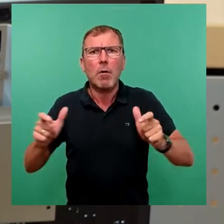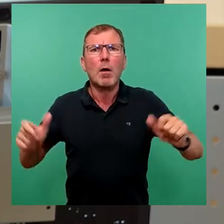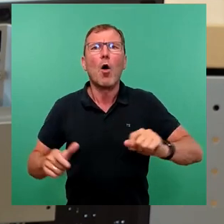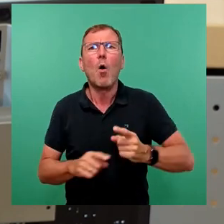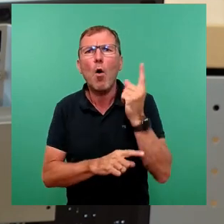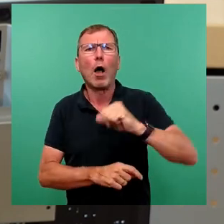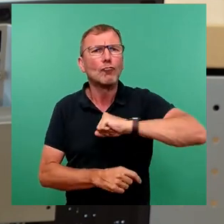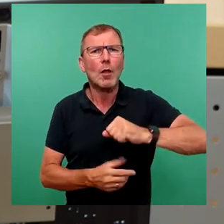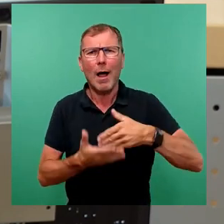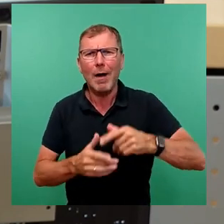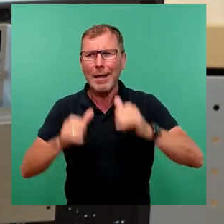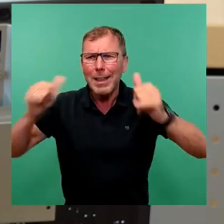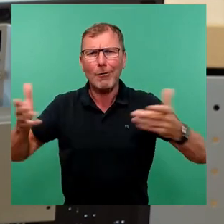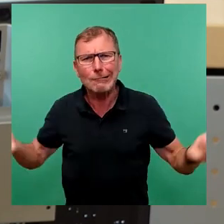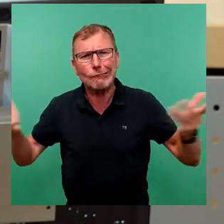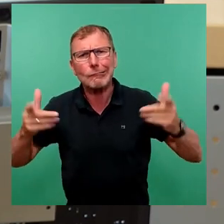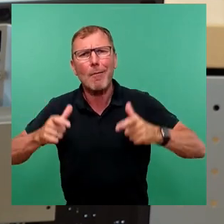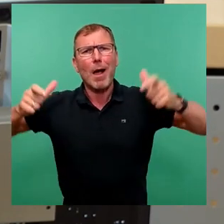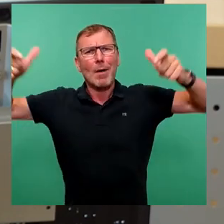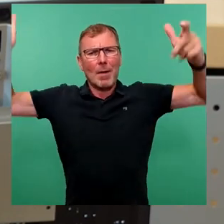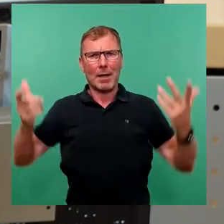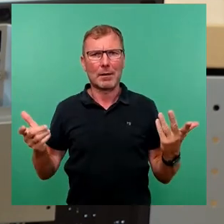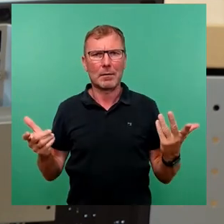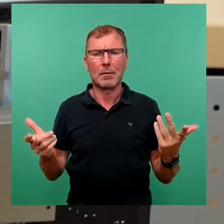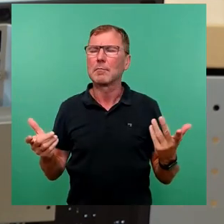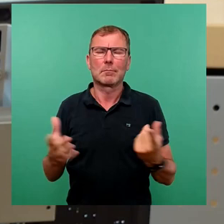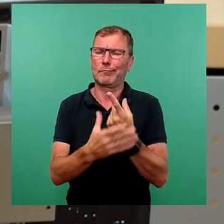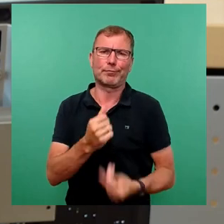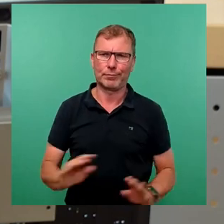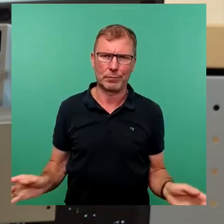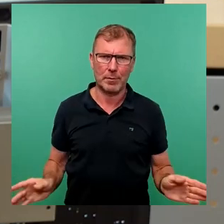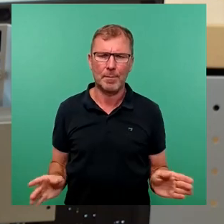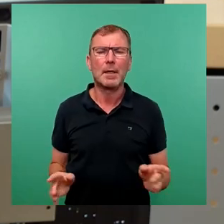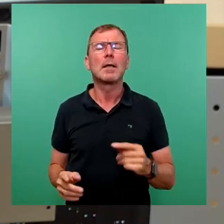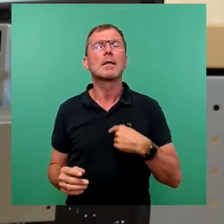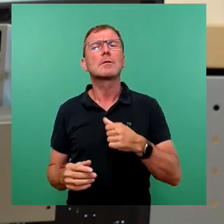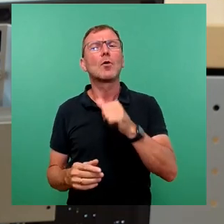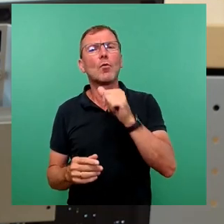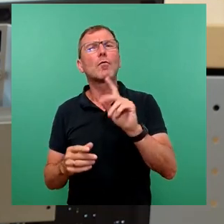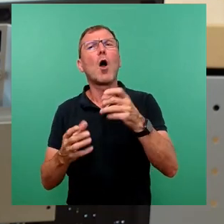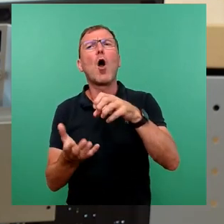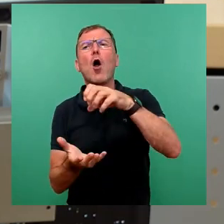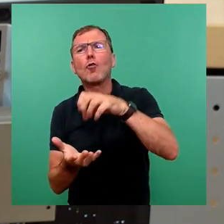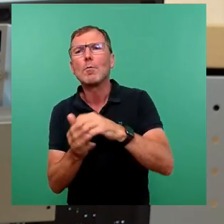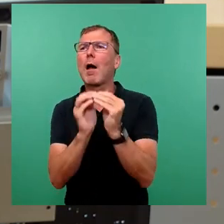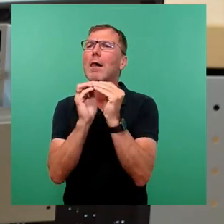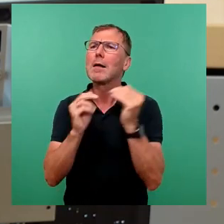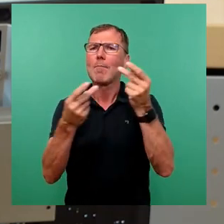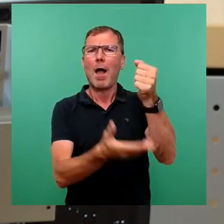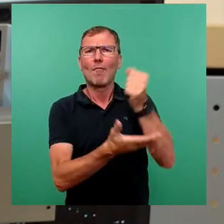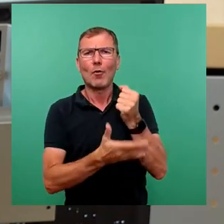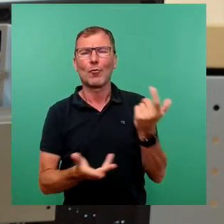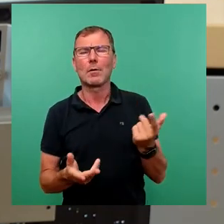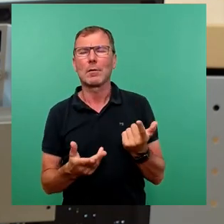weiter größer, teurer, lauter zum Opfer gefallen sind. Und der Ruf nach kommunaler und höherer kommunaler Förderung wurde immer lauter.